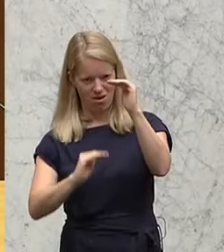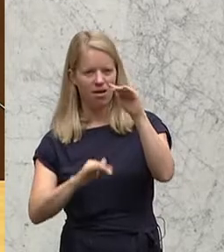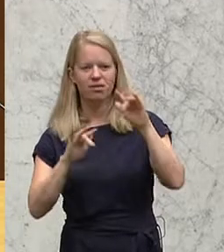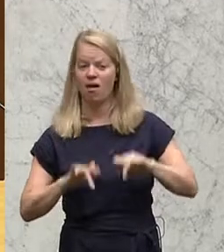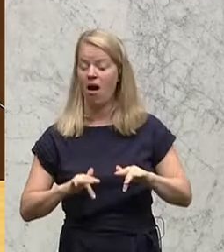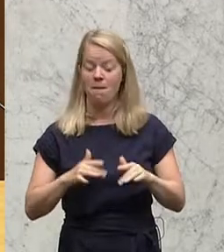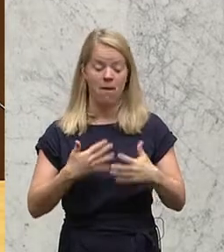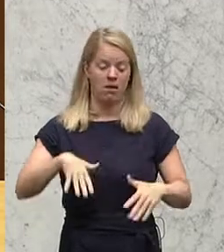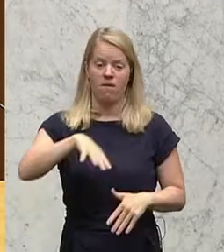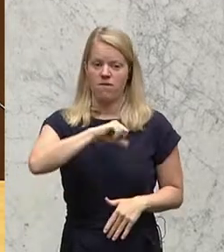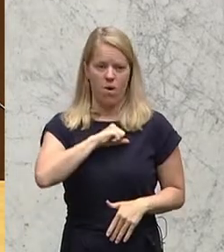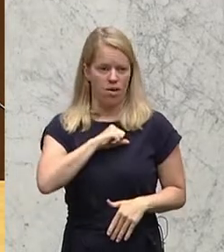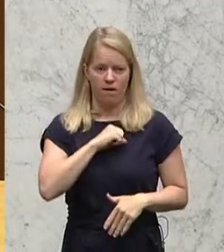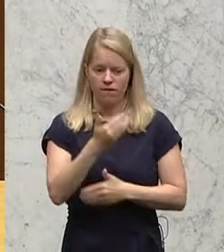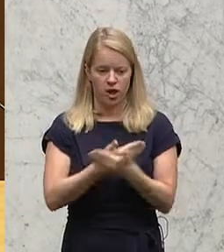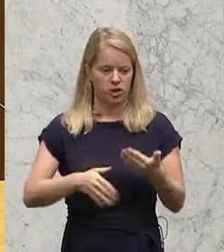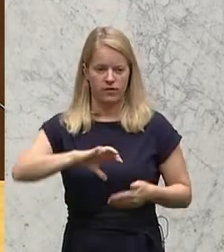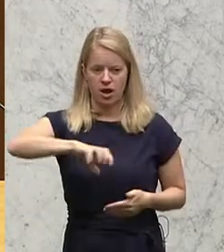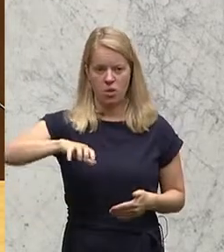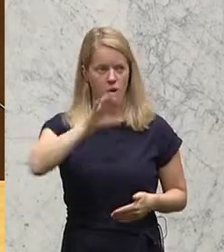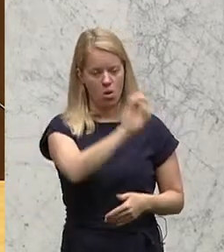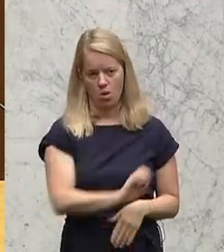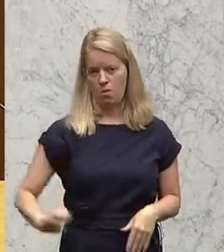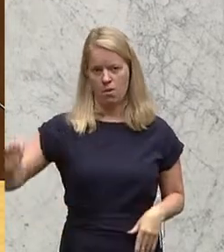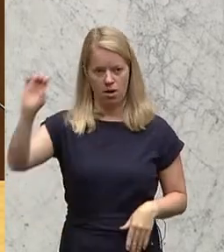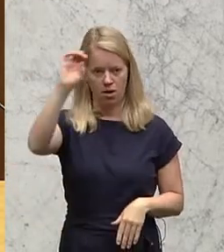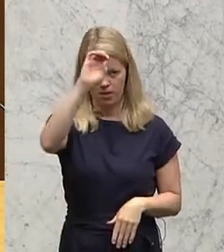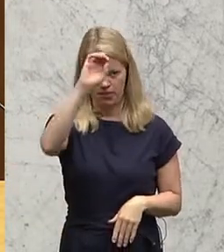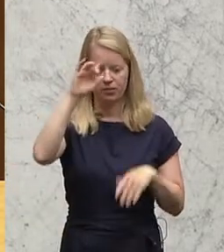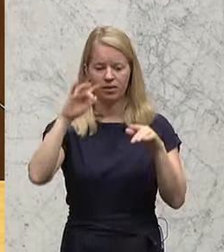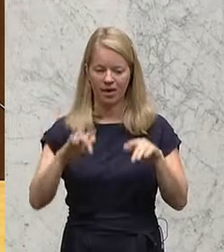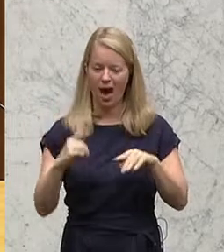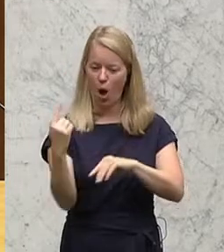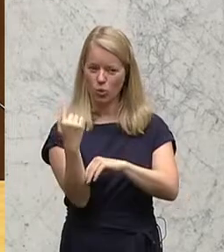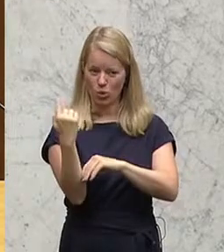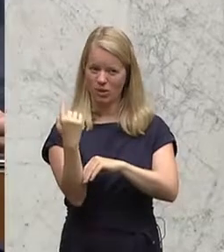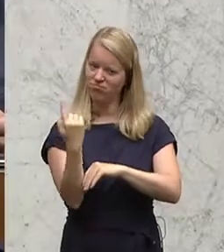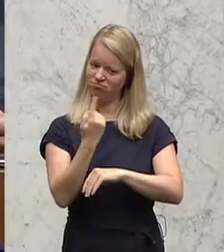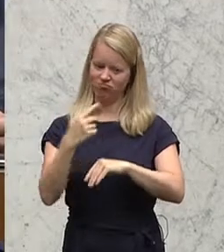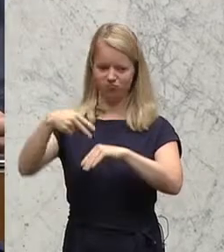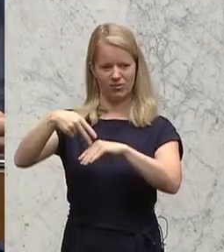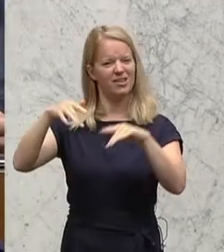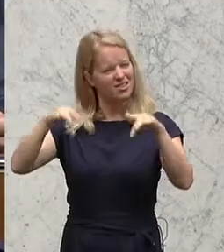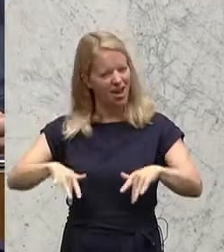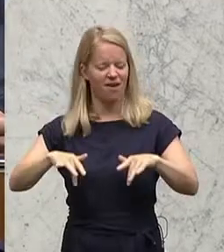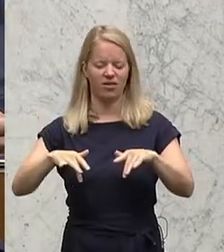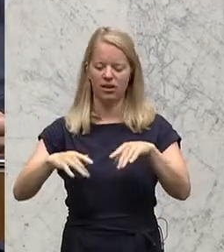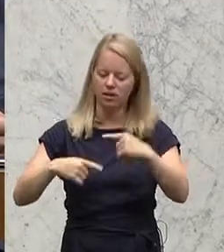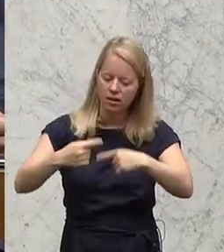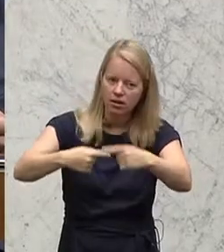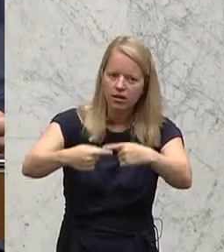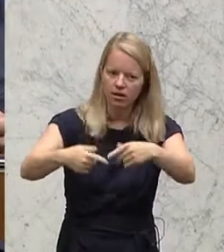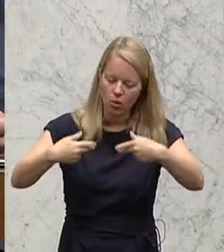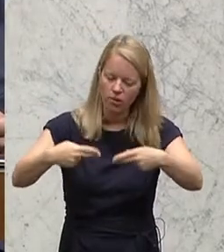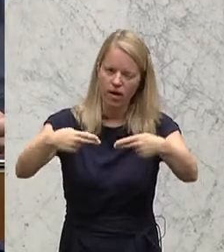wirtschaftlichen Regionen Europas. Die Autonomie ist aber Work in Progress. Anpassungen an die Zeit sind